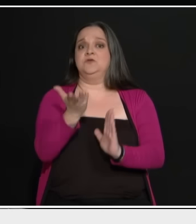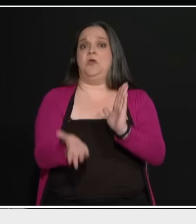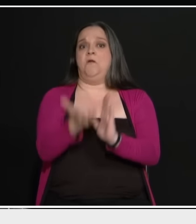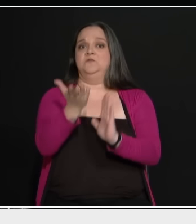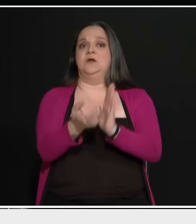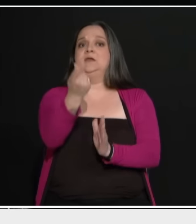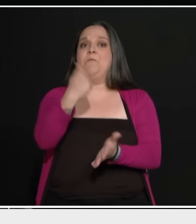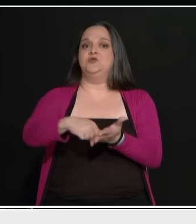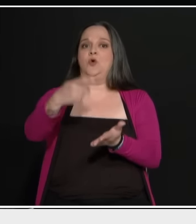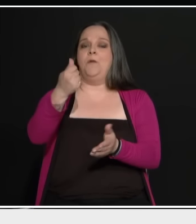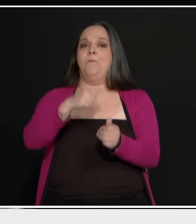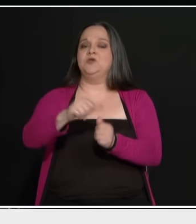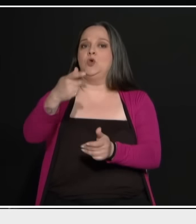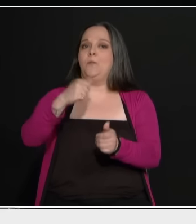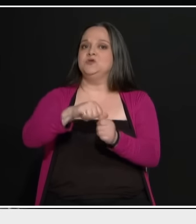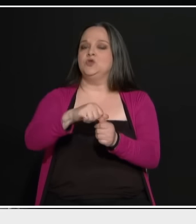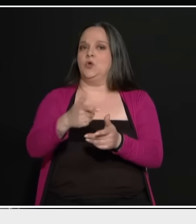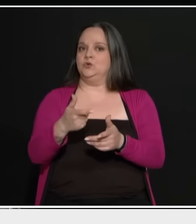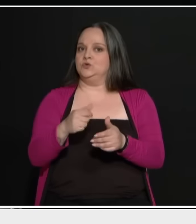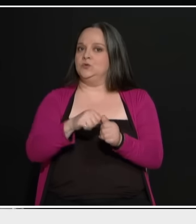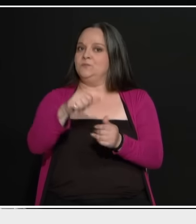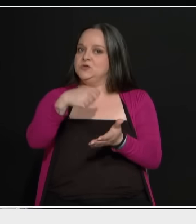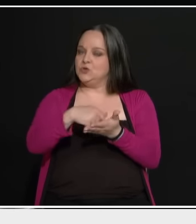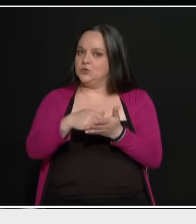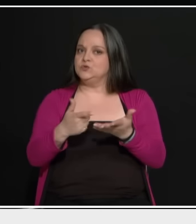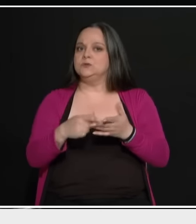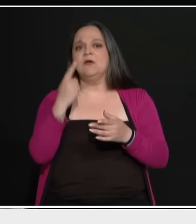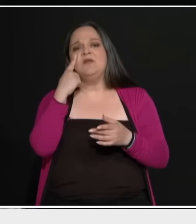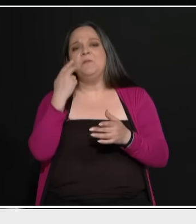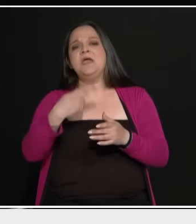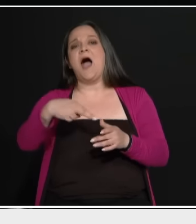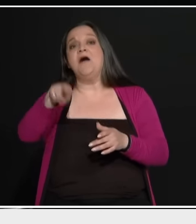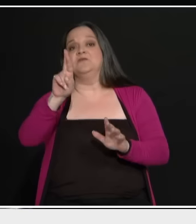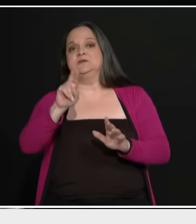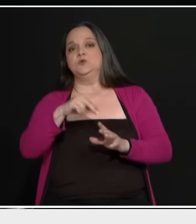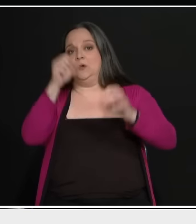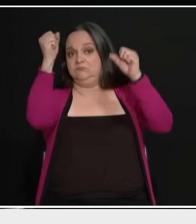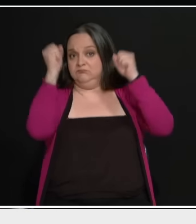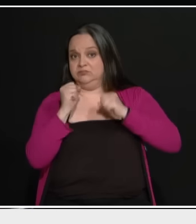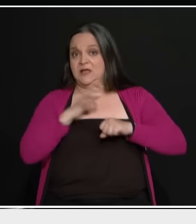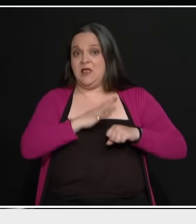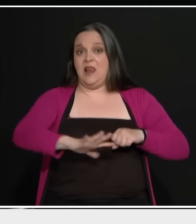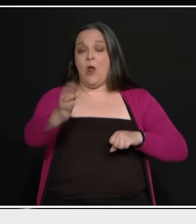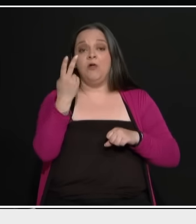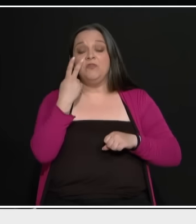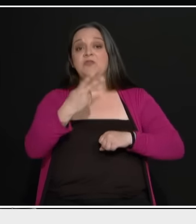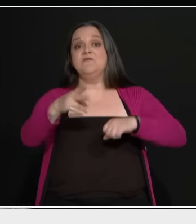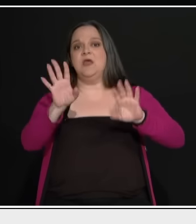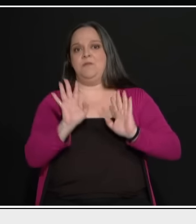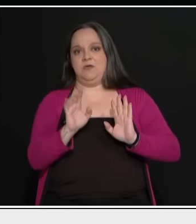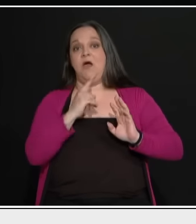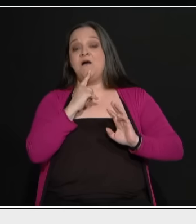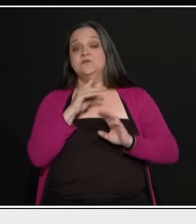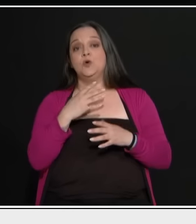αυξήσαμε. Κοιτάει τι αύξησε. Πόσο ζημίωσε το λαό δεν το κοιτάει. Αυτό διώχνει το κόσμο από τα